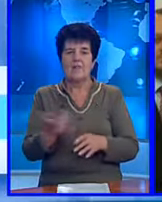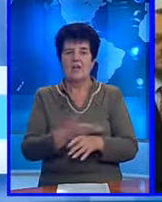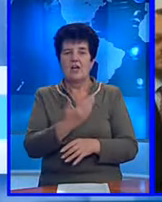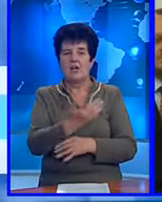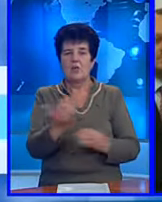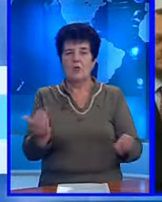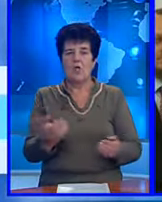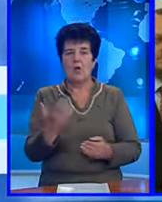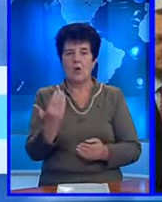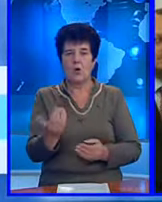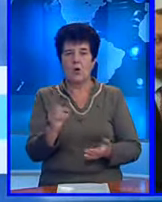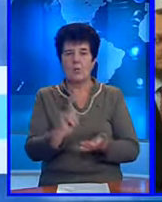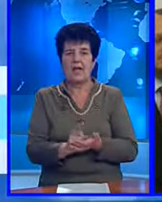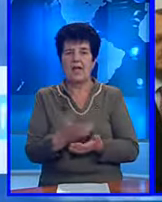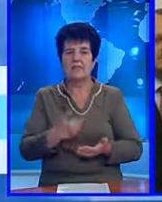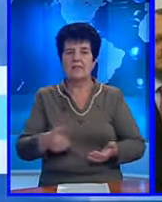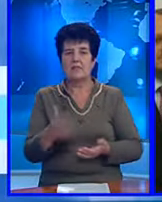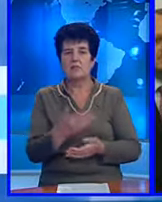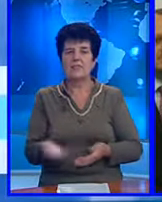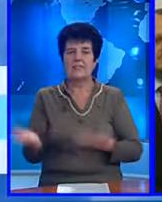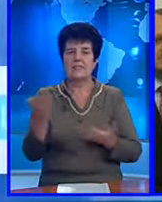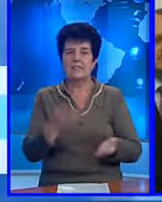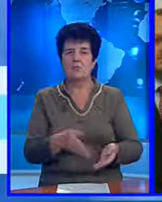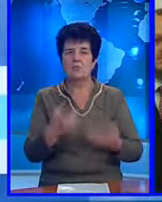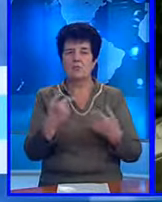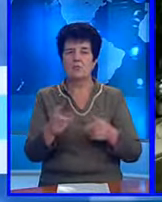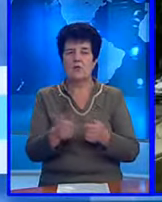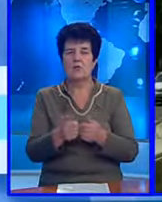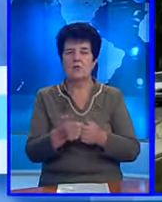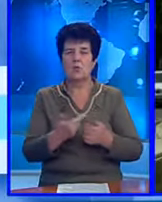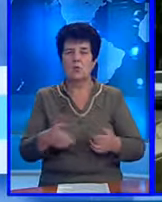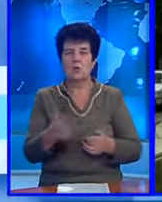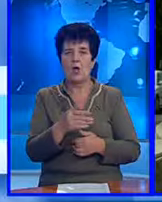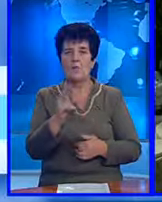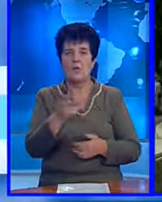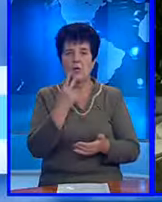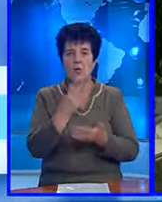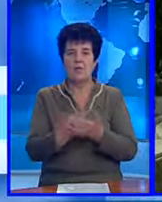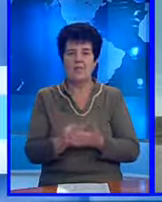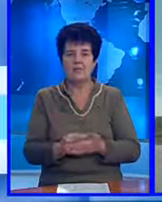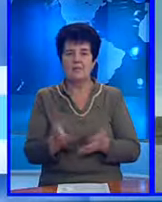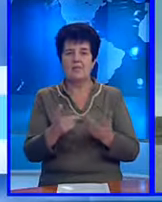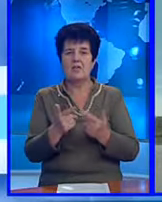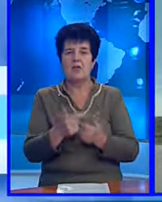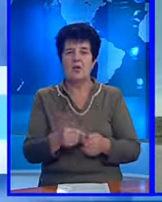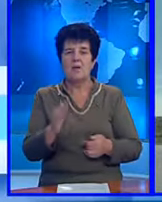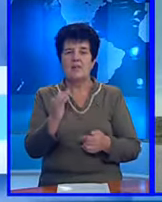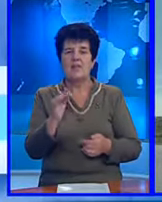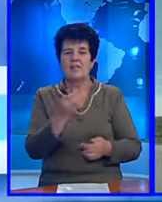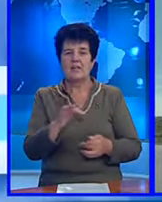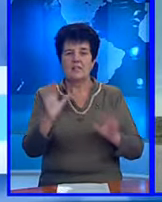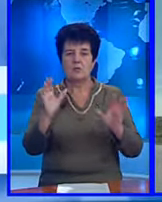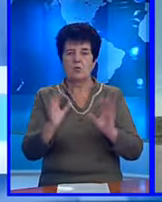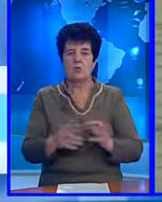iar obligația noastră este să-i aducem la o lată cu noi. Printre obiectivele PMP se numără fixarea prin Constituția